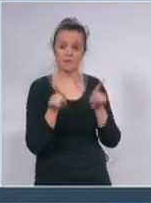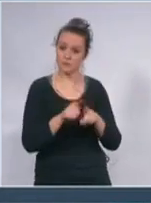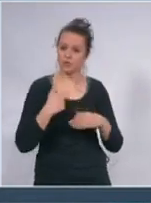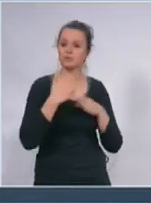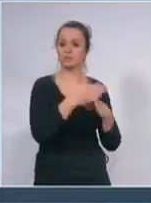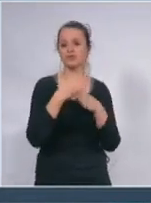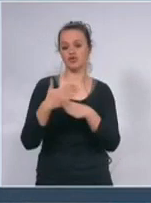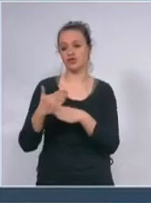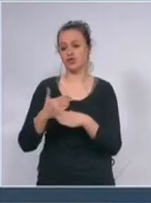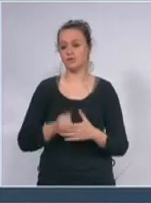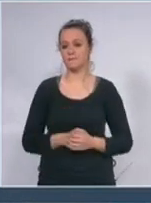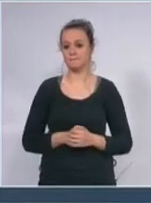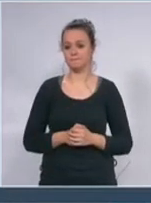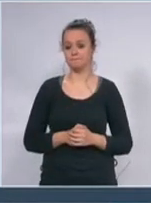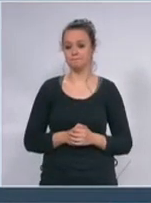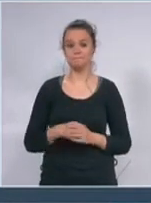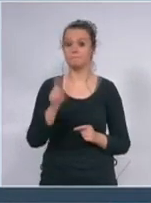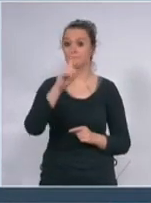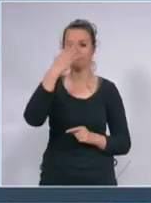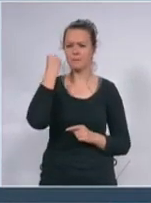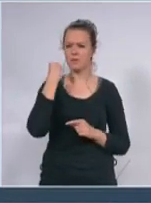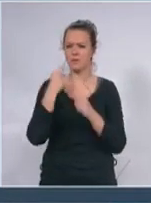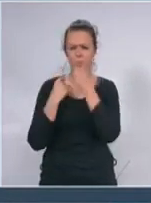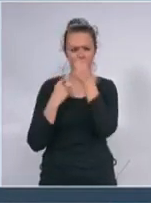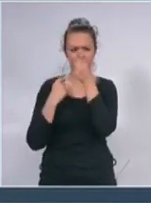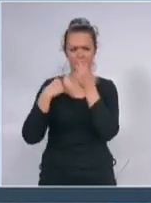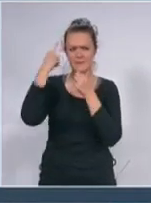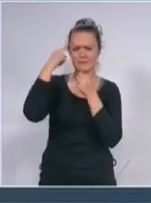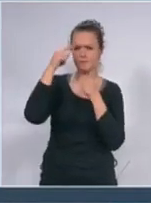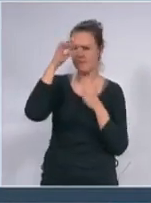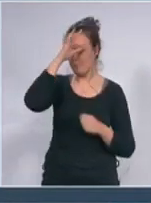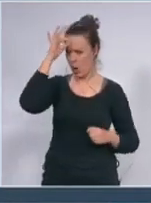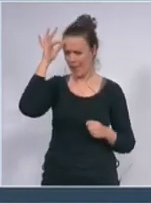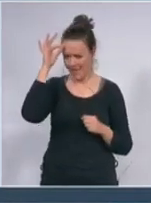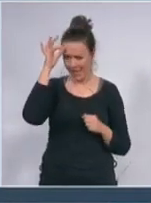jer ne zaboravite ljudi ja u Poniljak ja mislim jel tako imam dodika